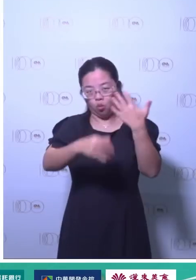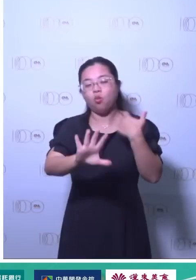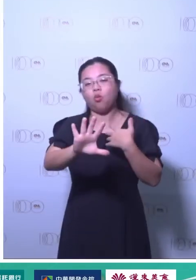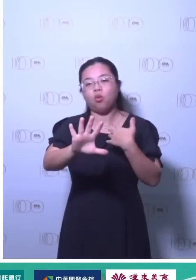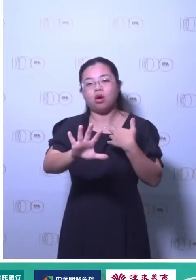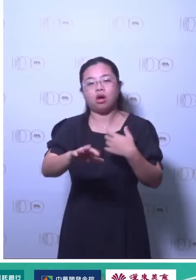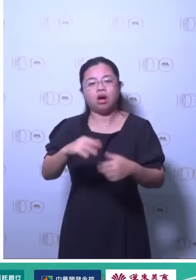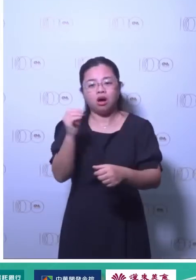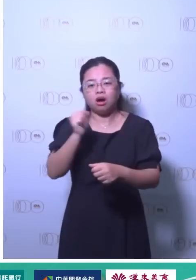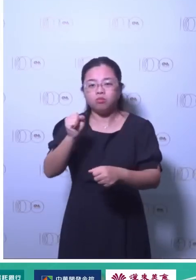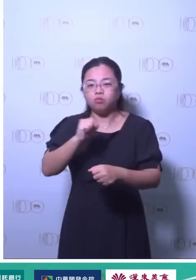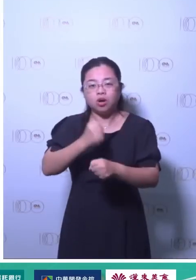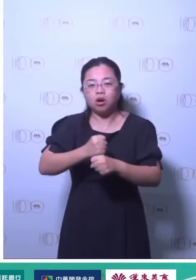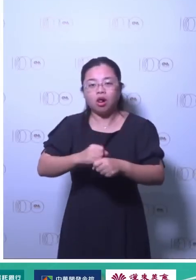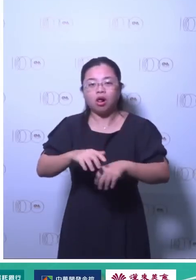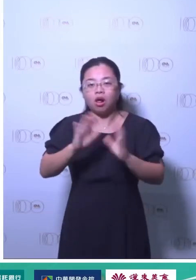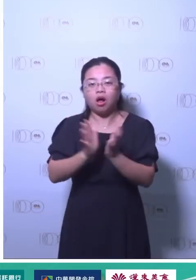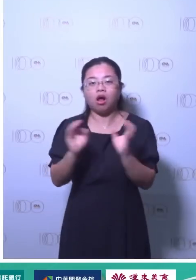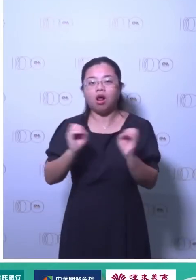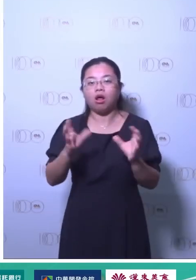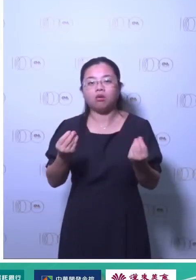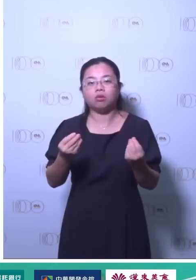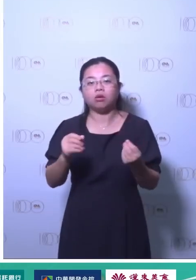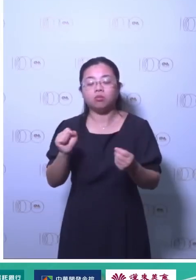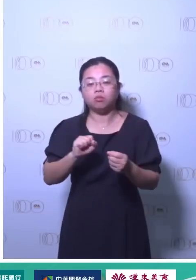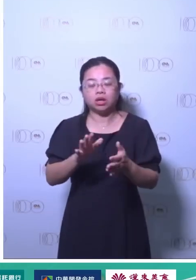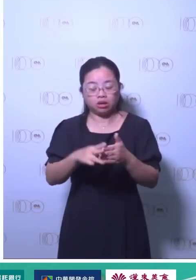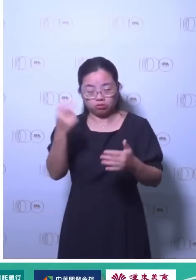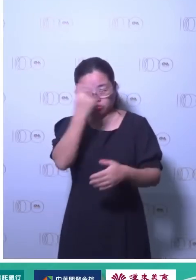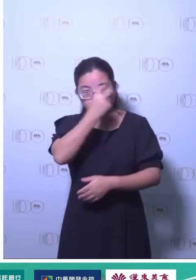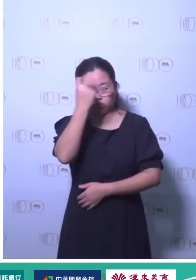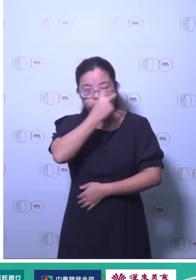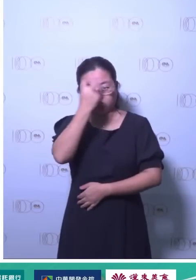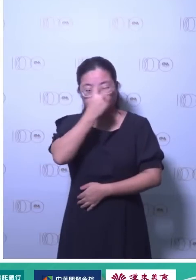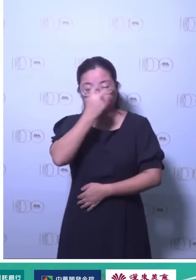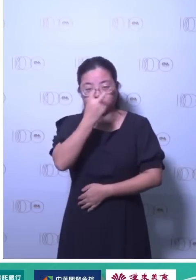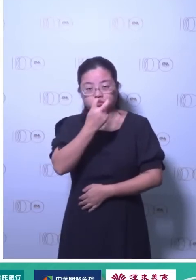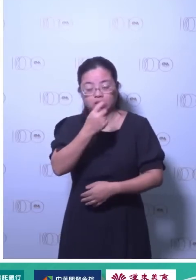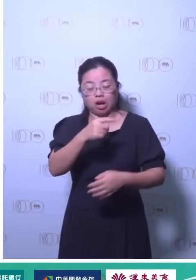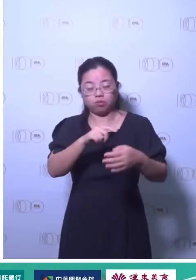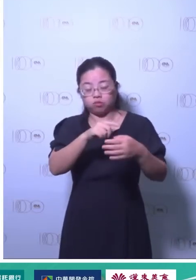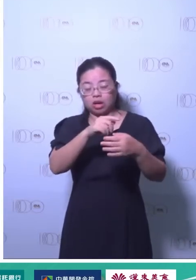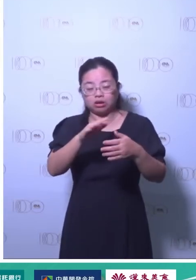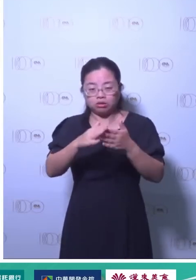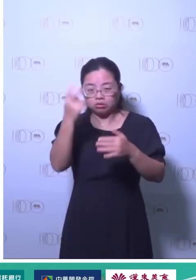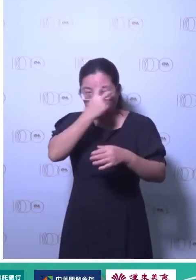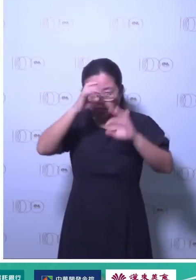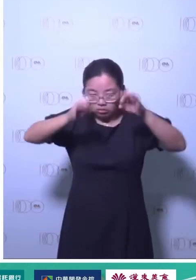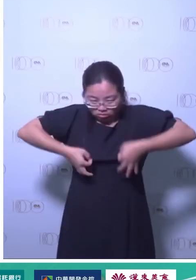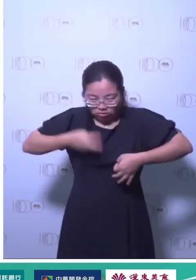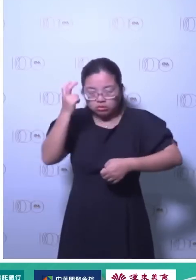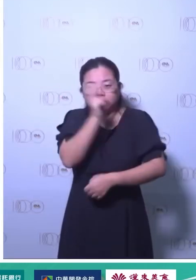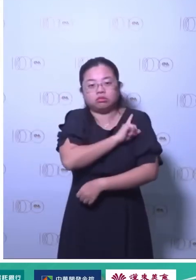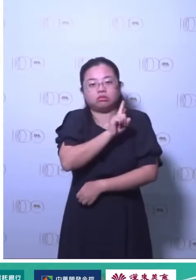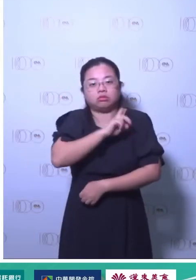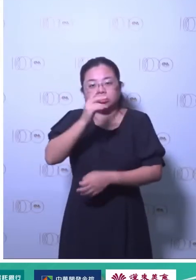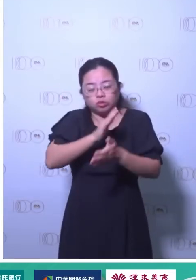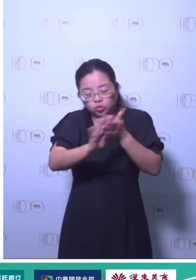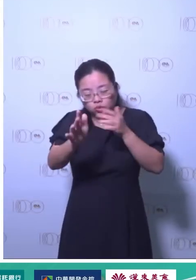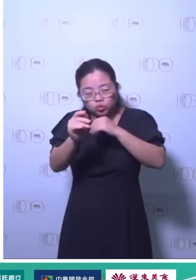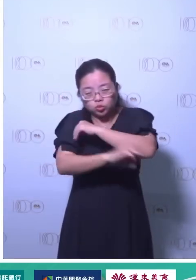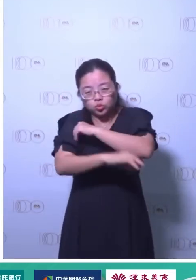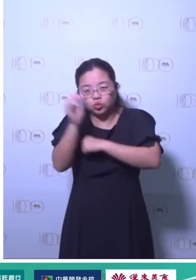我们现在在等技术那在净林之前你迈向净林之前你要做几件事就很清楚